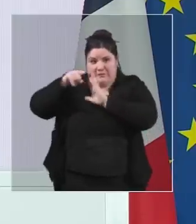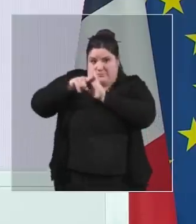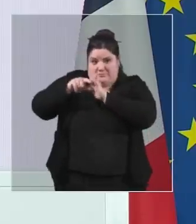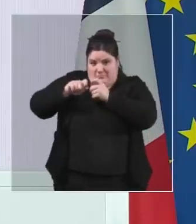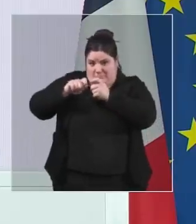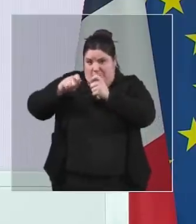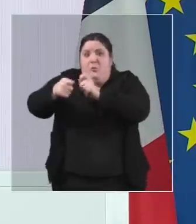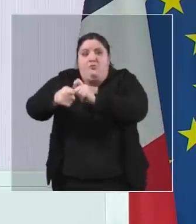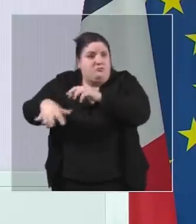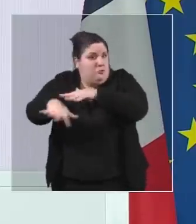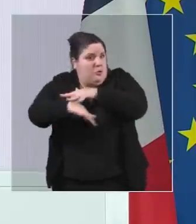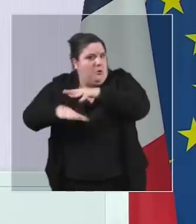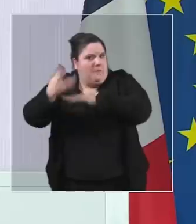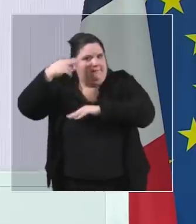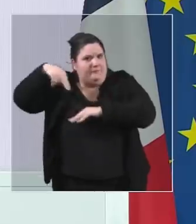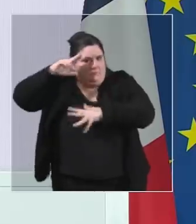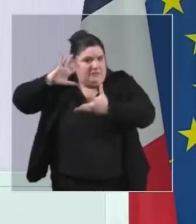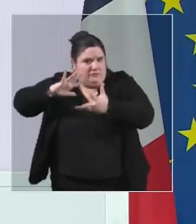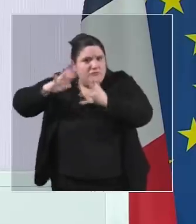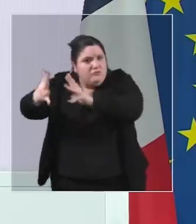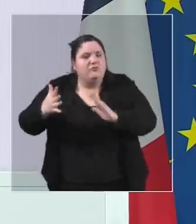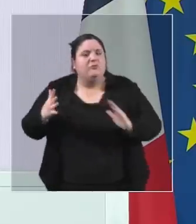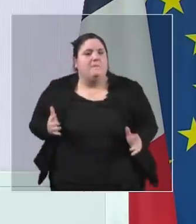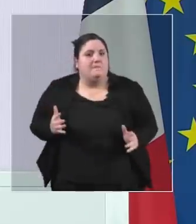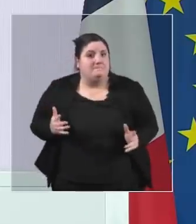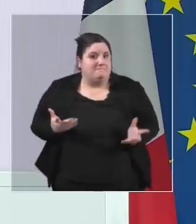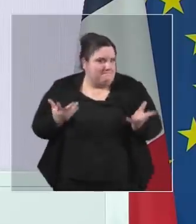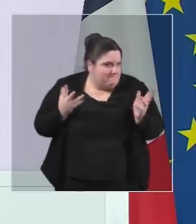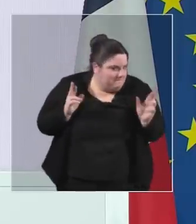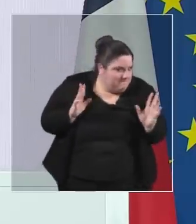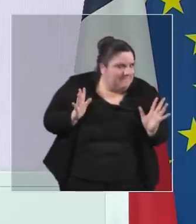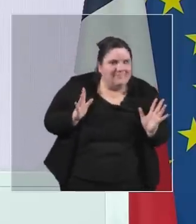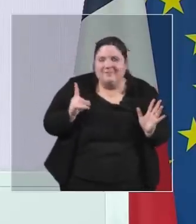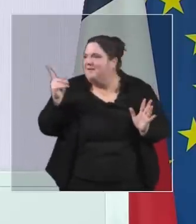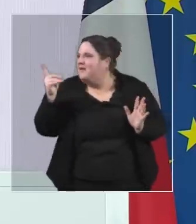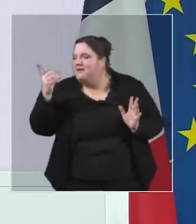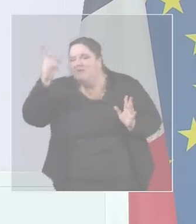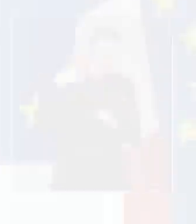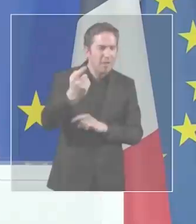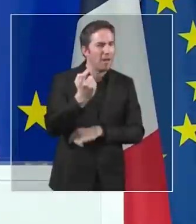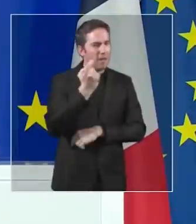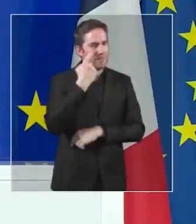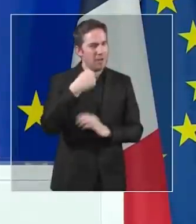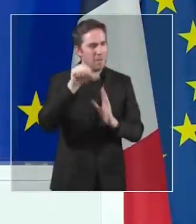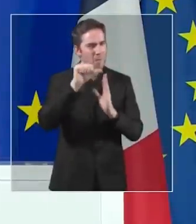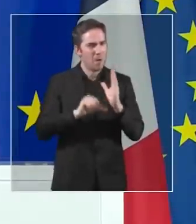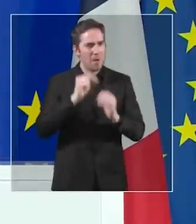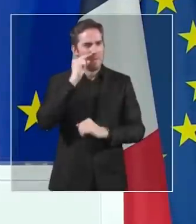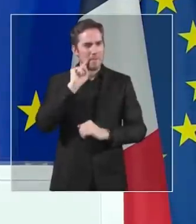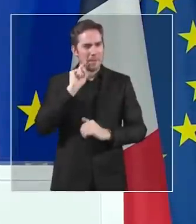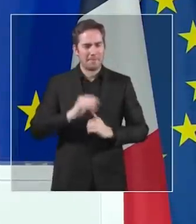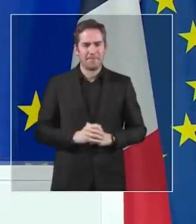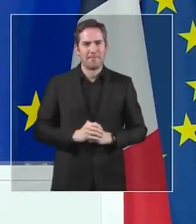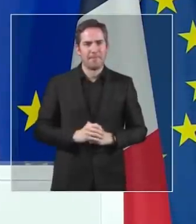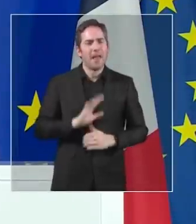la nouvelle coalition en Allemagne se soit dotée d'une telle ambition. 2022 sera l'année